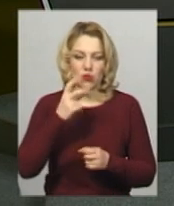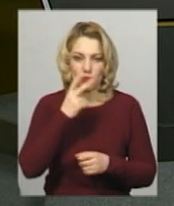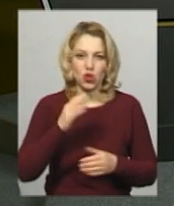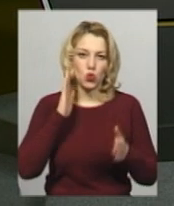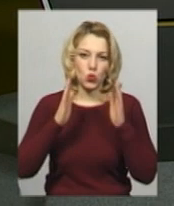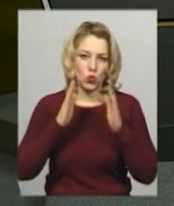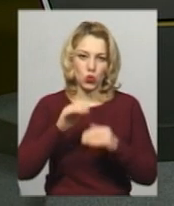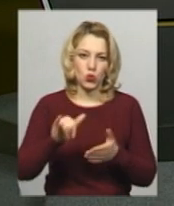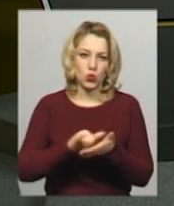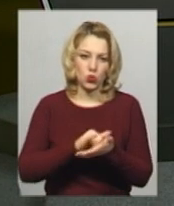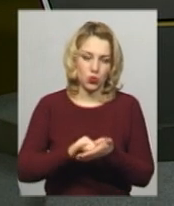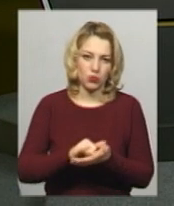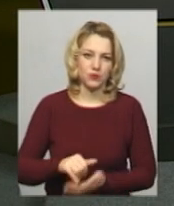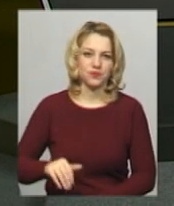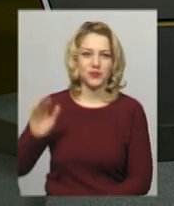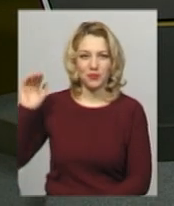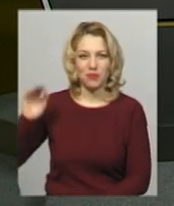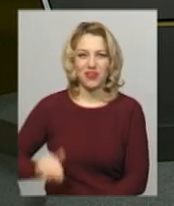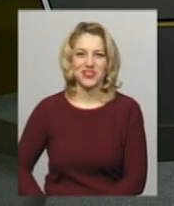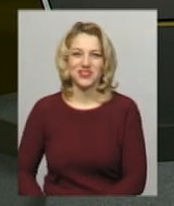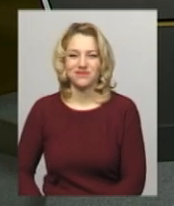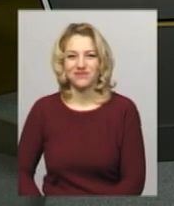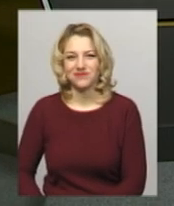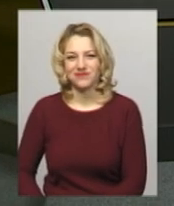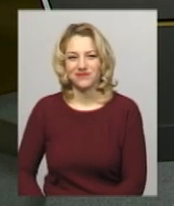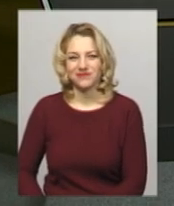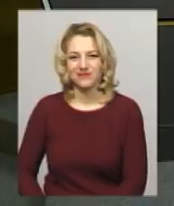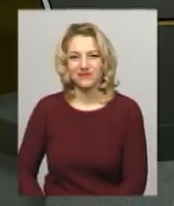матеріали на нашому офіційному сайті та в мережі Facebook. До побачення.